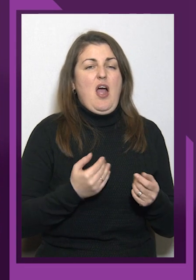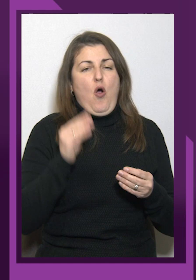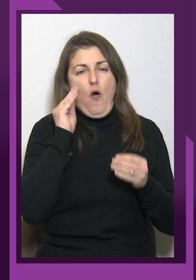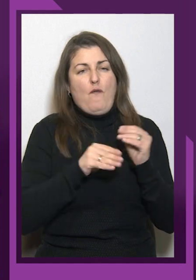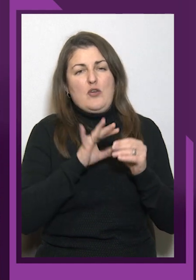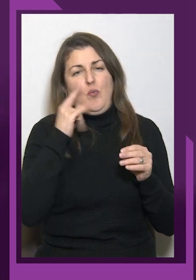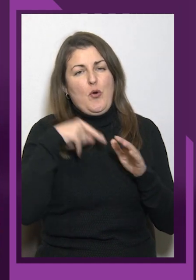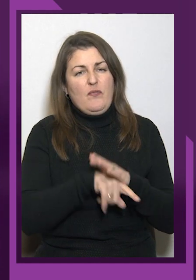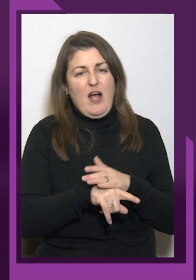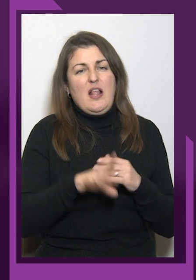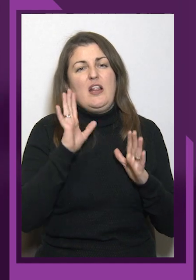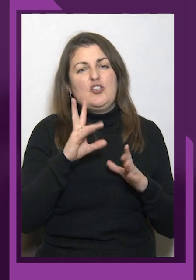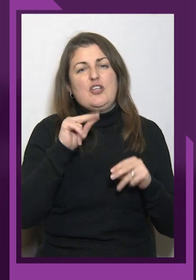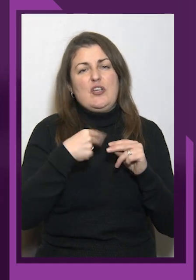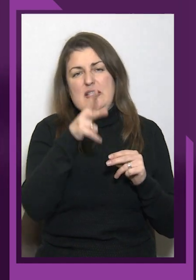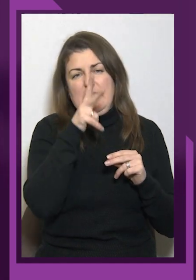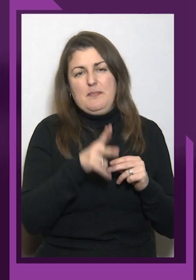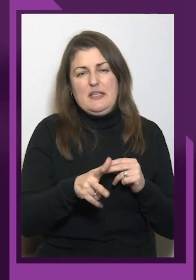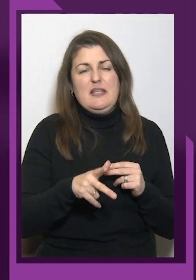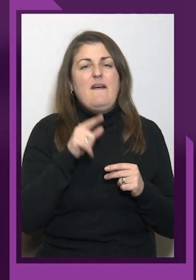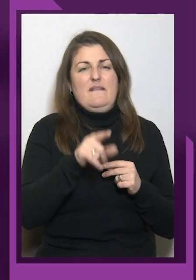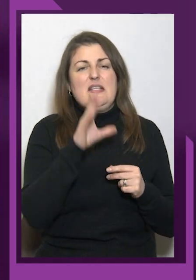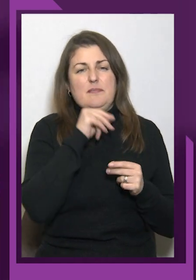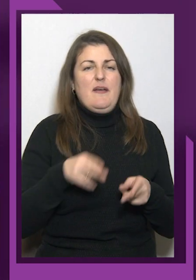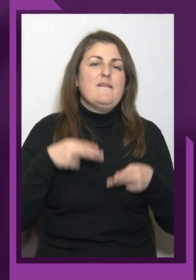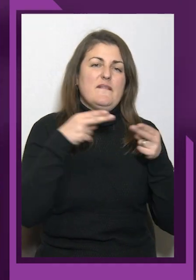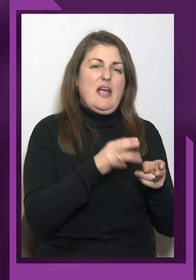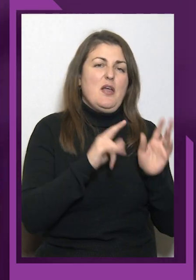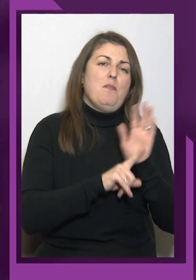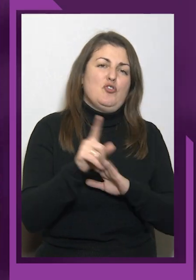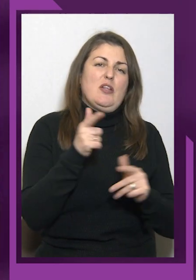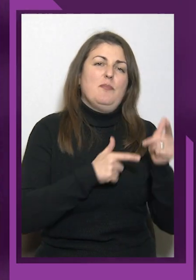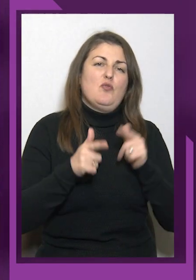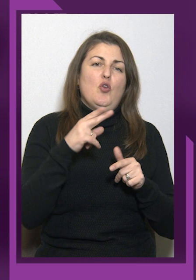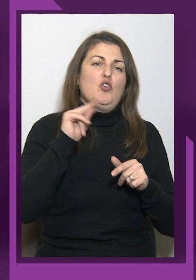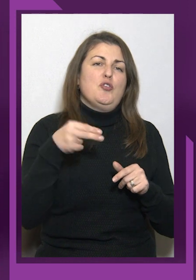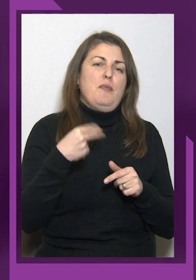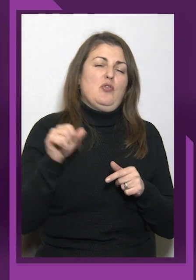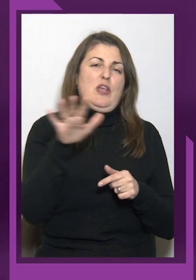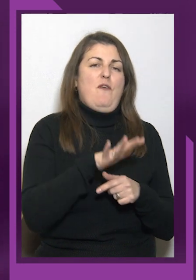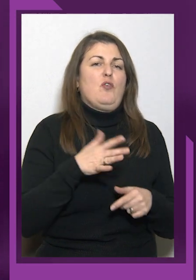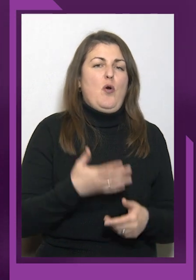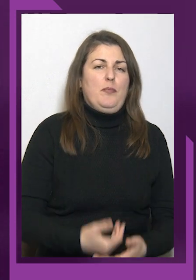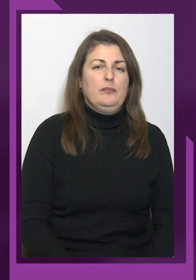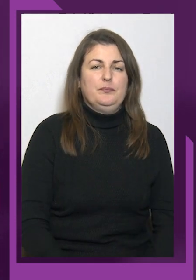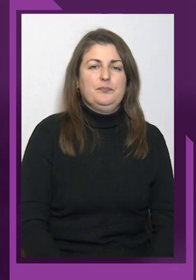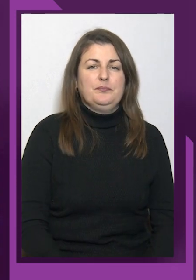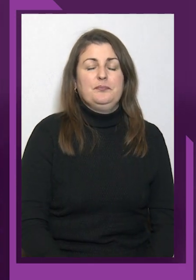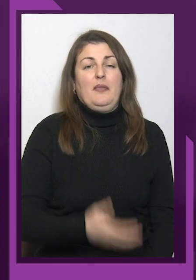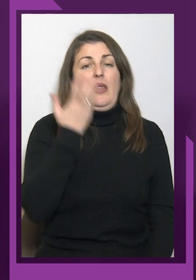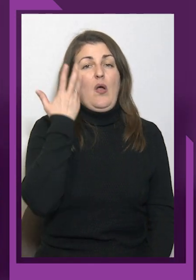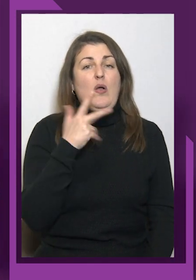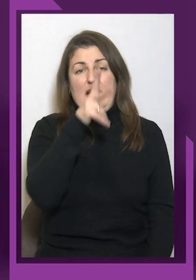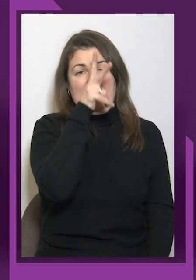виїхати і почати підготовку до Чемпіонату Європи. Коли три місяці сидиш у підвалі без тронувань,